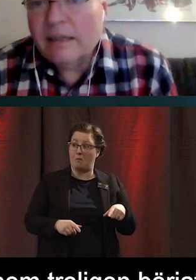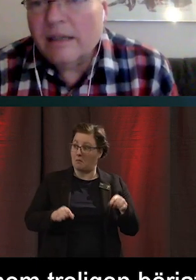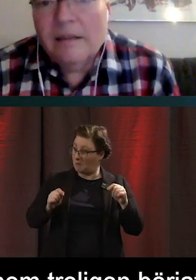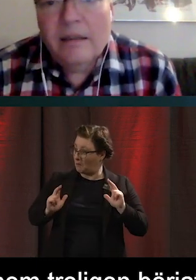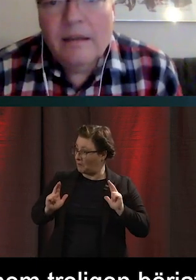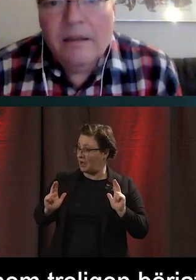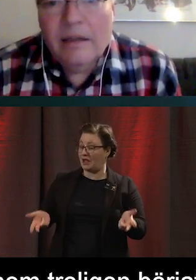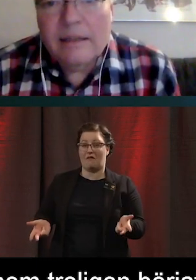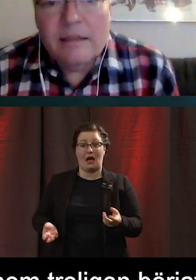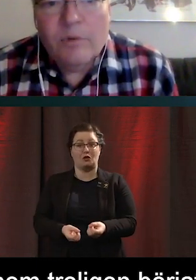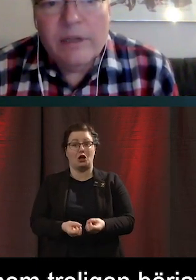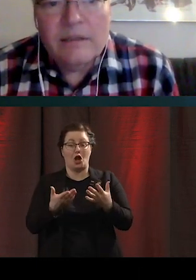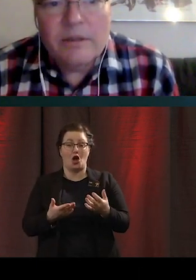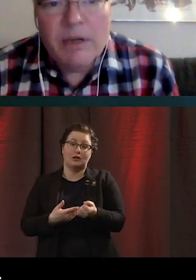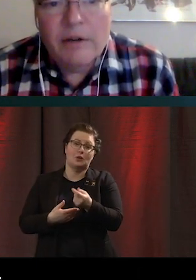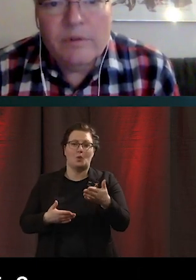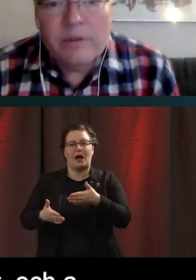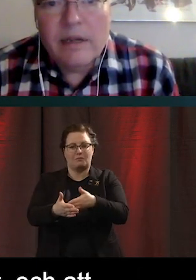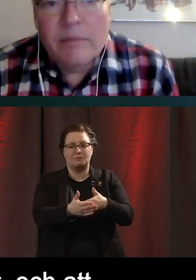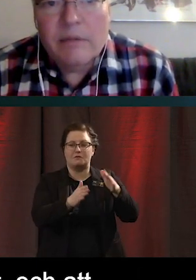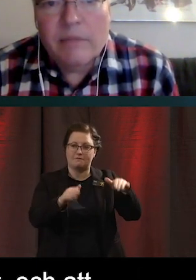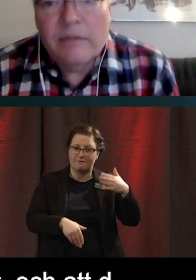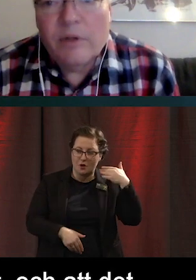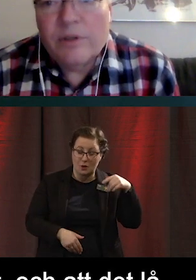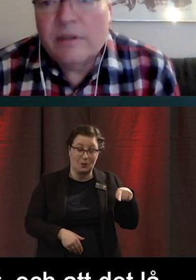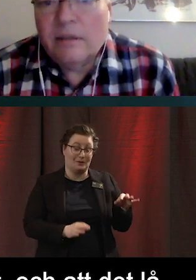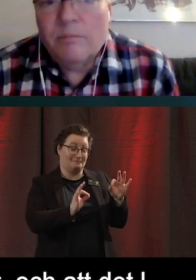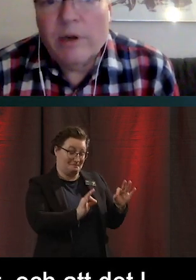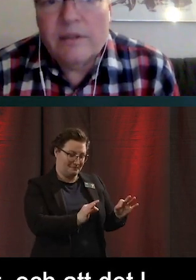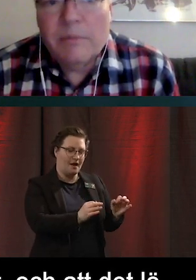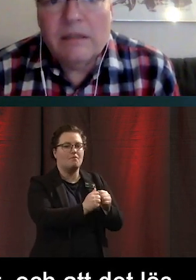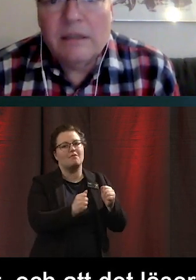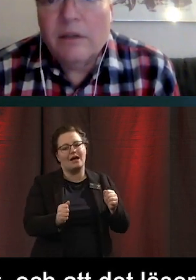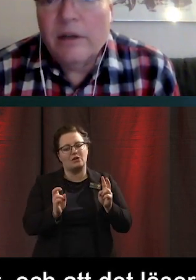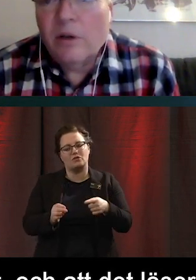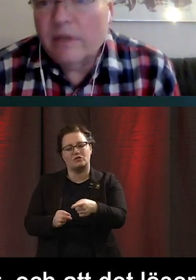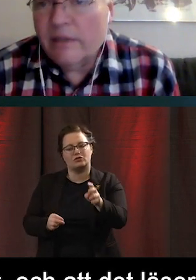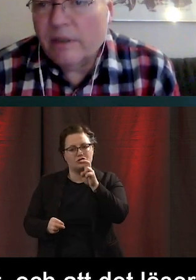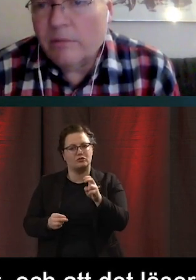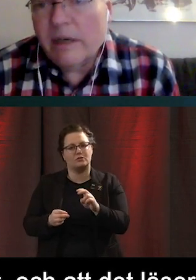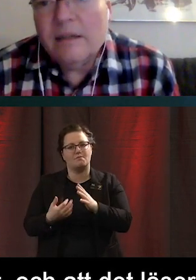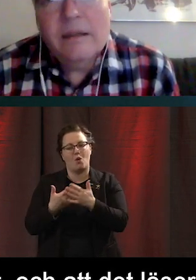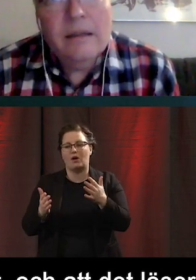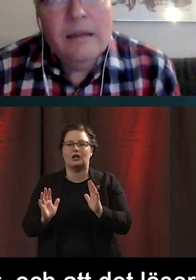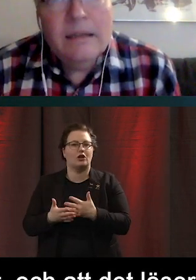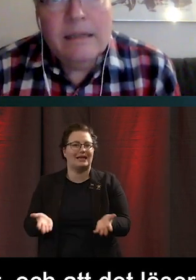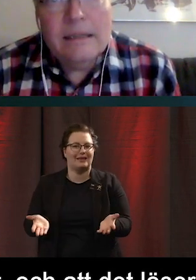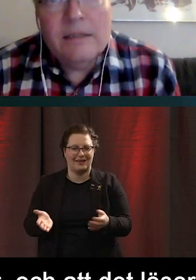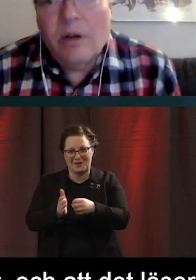löser en del svårigheter som vi har haft. Men vi har också sett många som inte klarar av det. Därför att de här